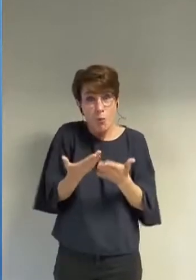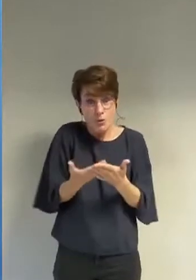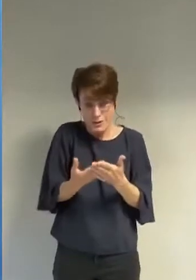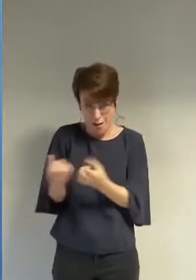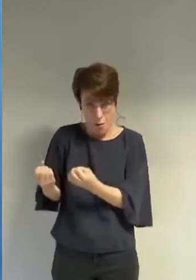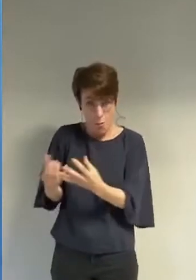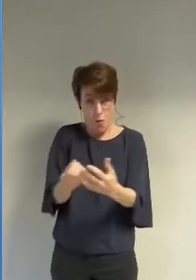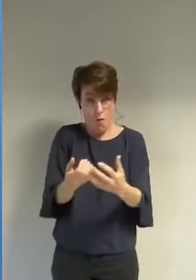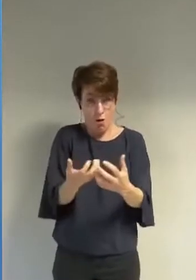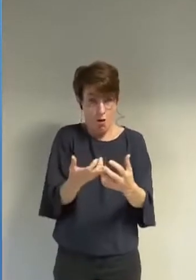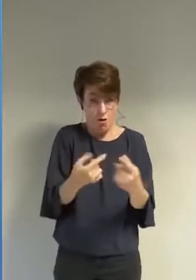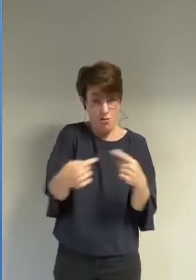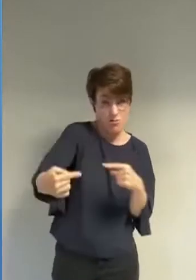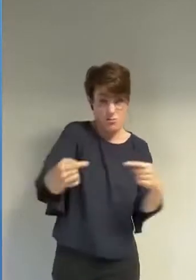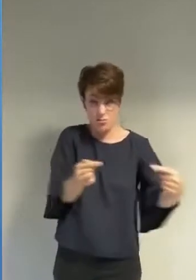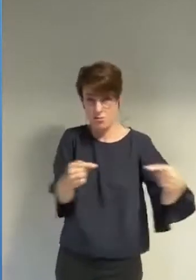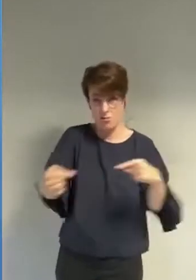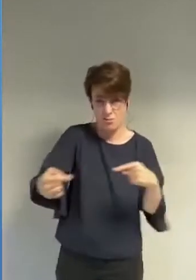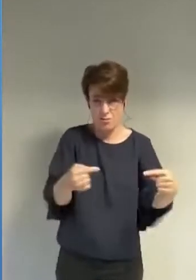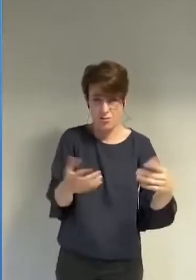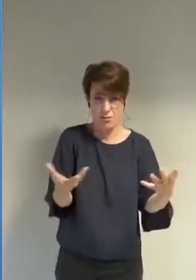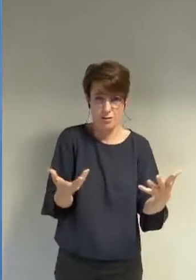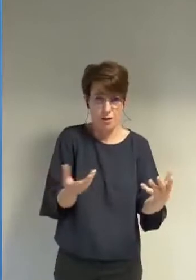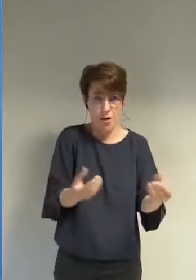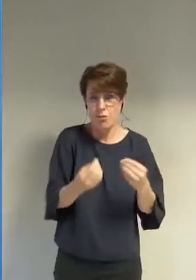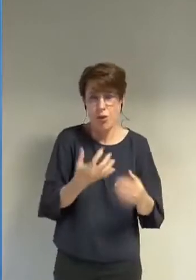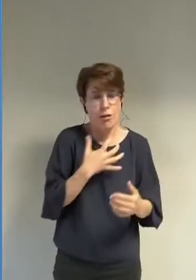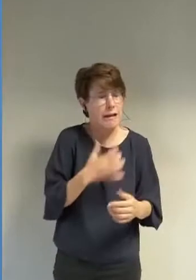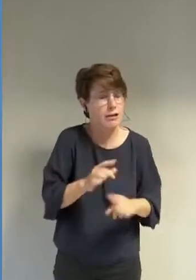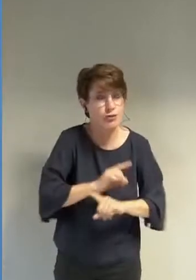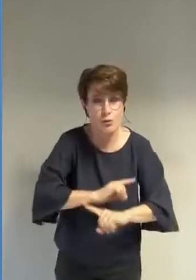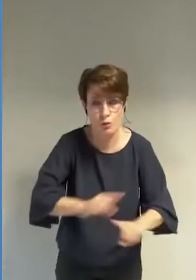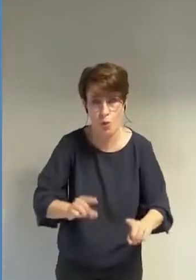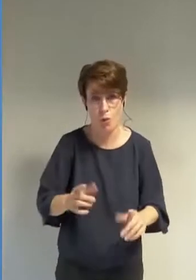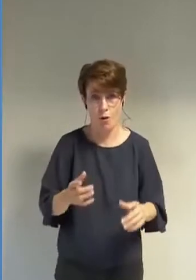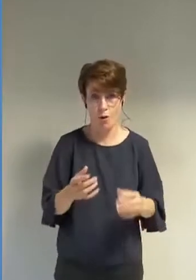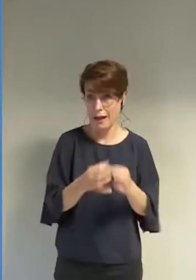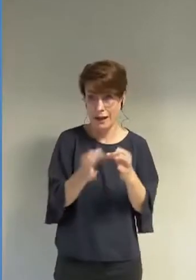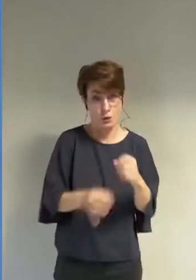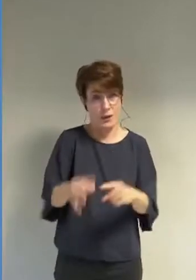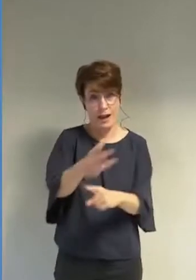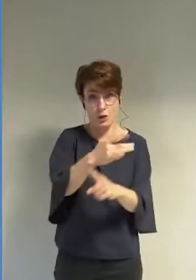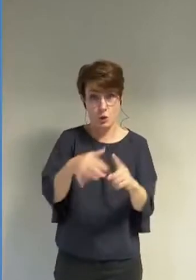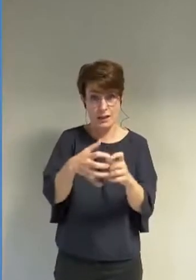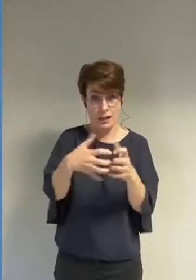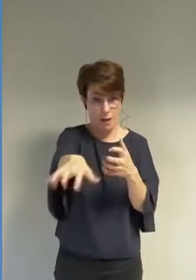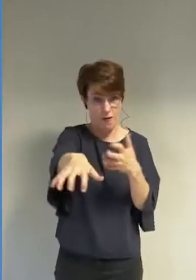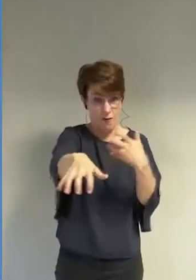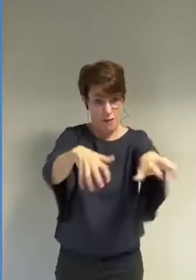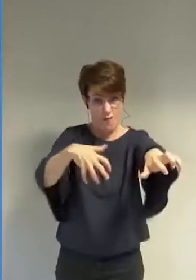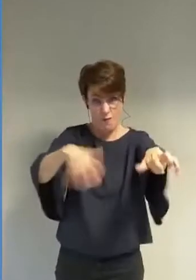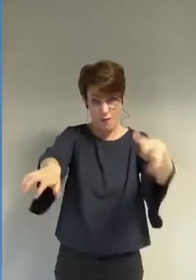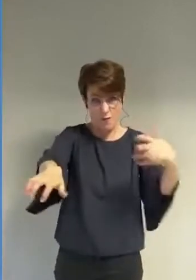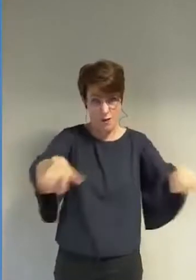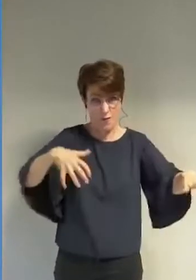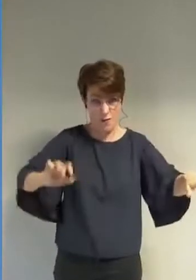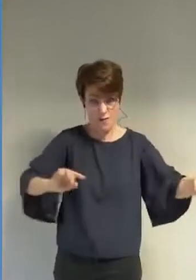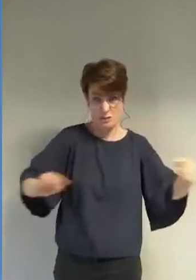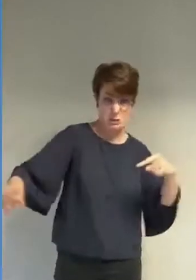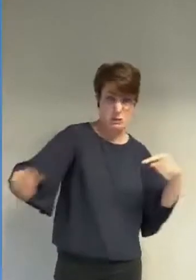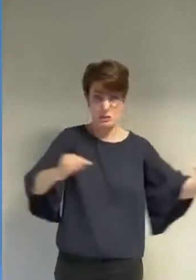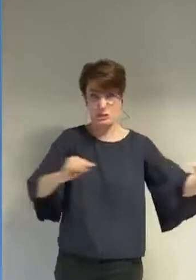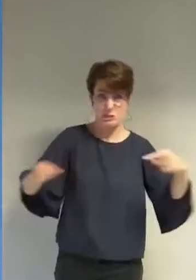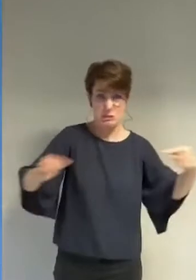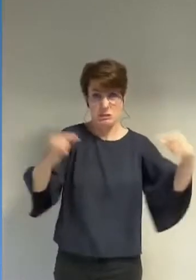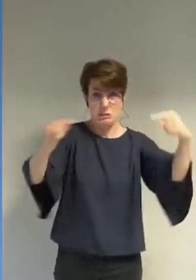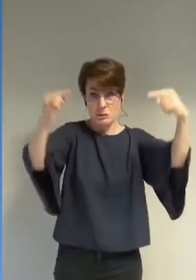différences une richesse en faisant cela nous morcelons notre société et nous remontons les françaises et les français les uns